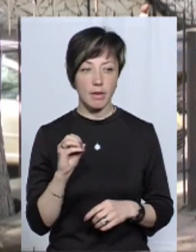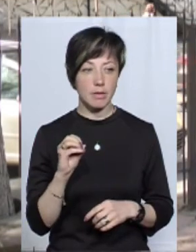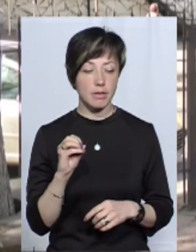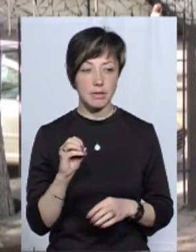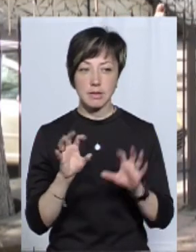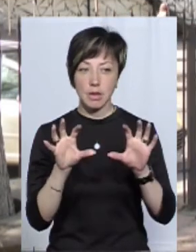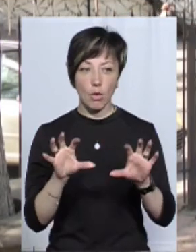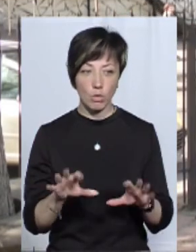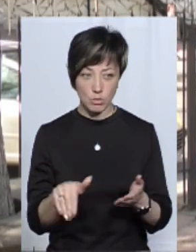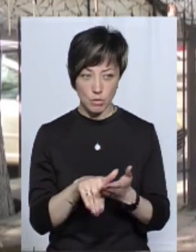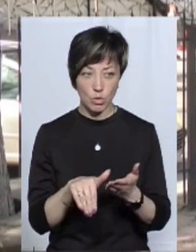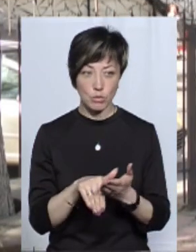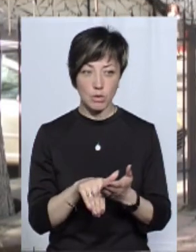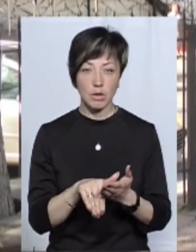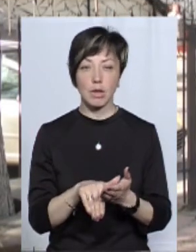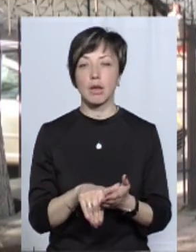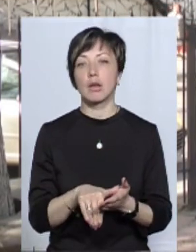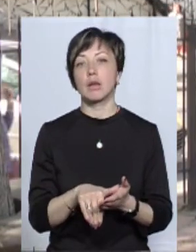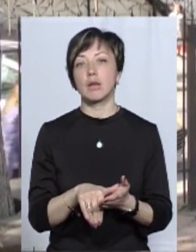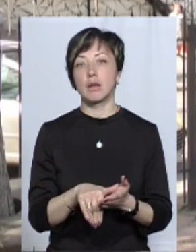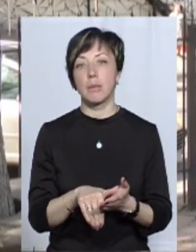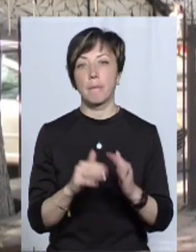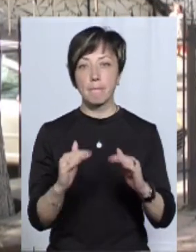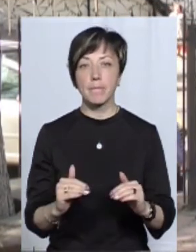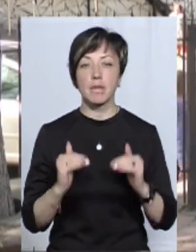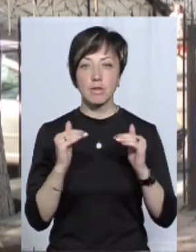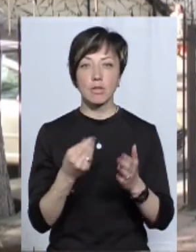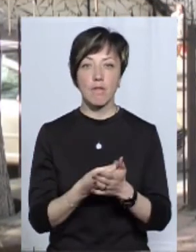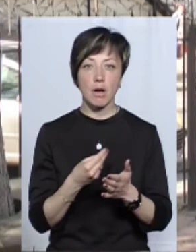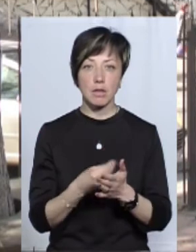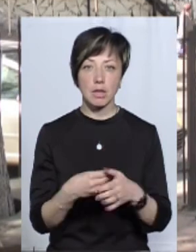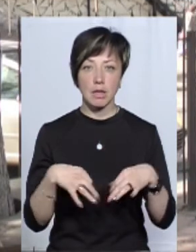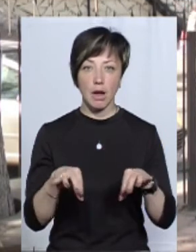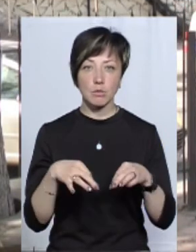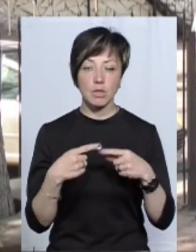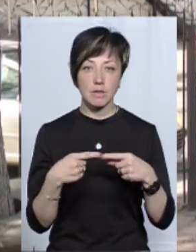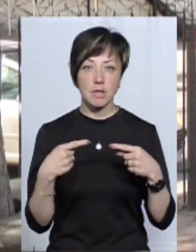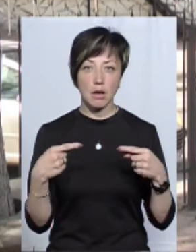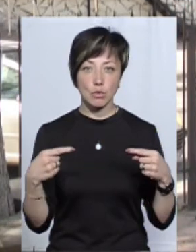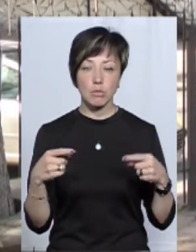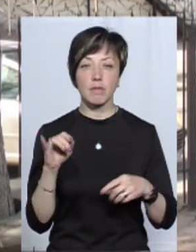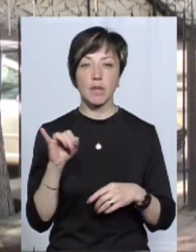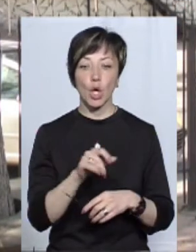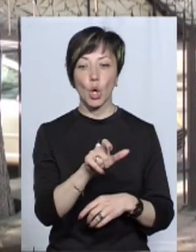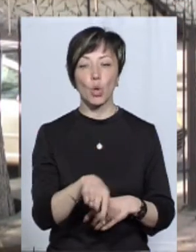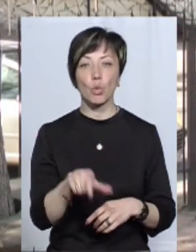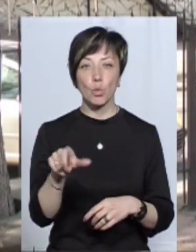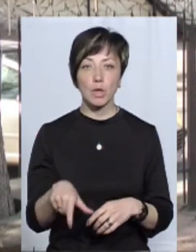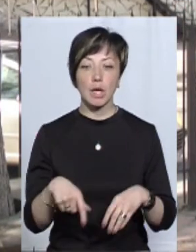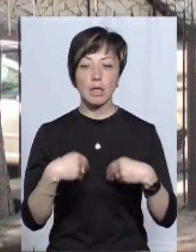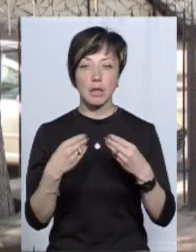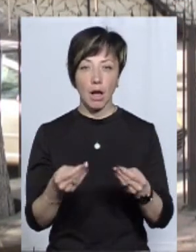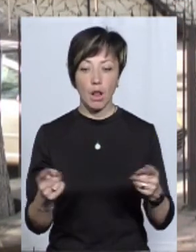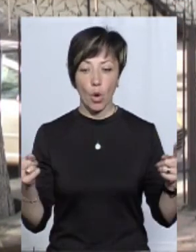незаконними способами, незаконними методами, підвищує вартість транспортних засобів. І люди, яким дали